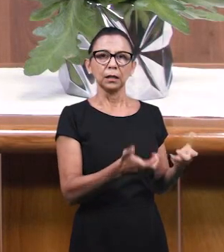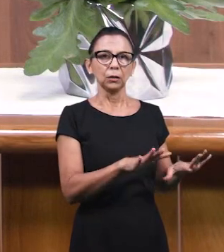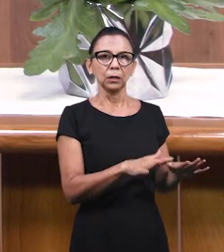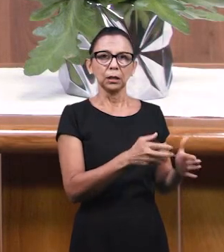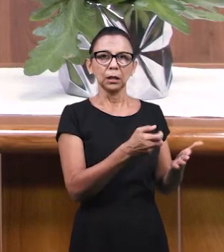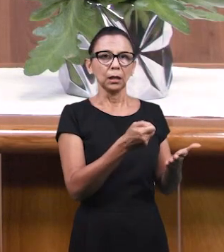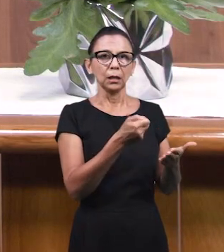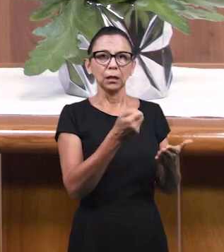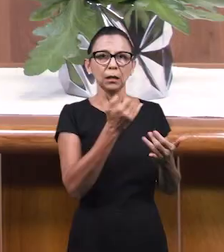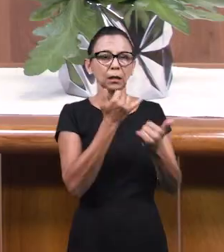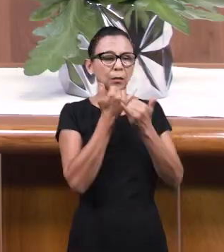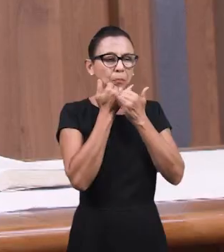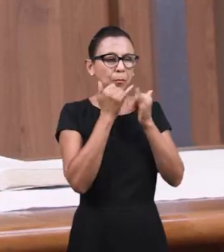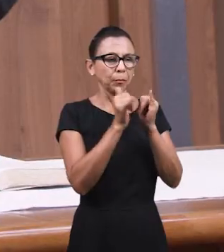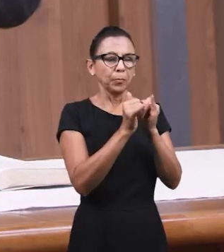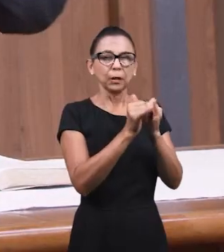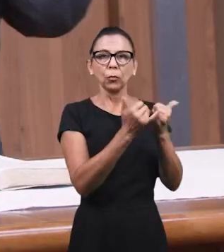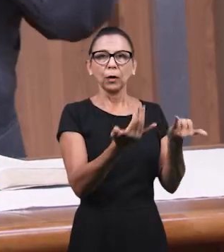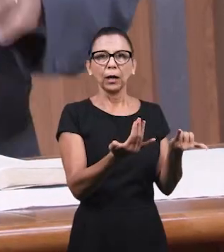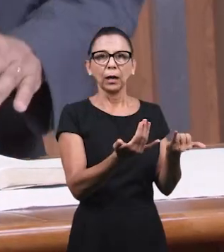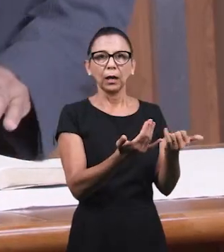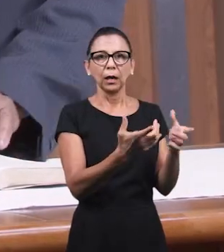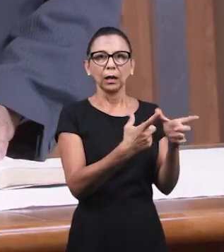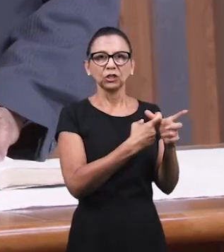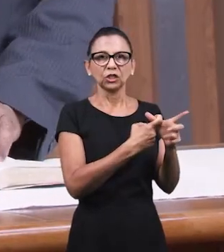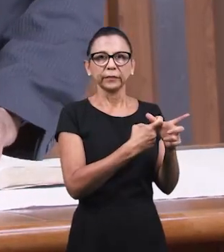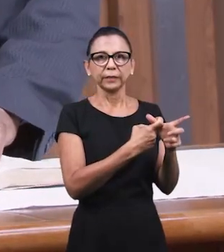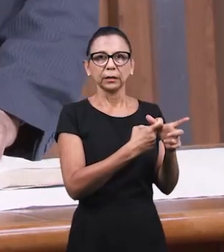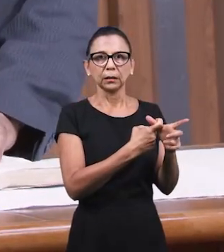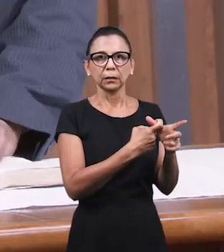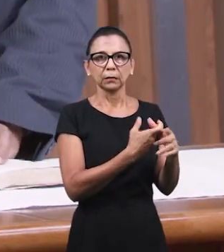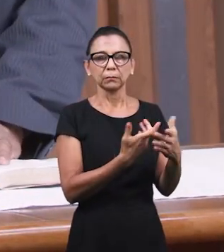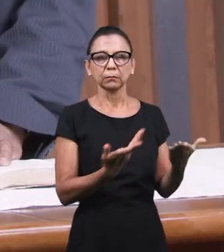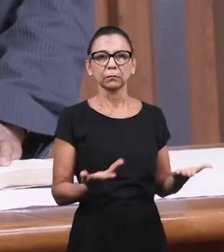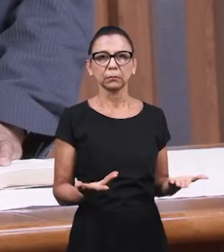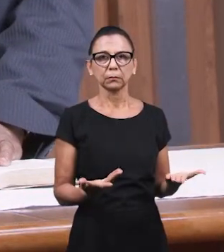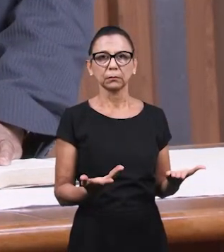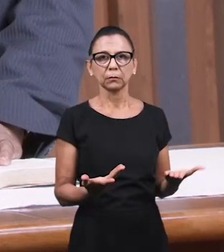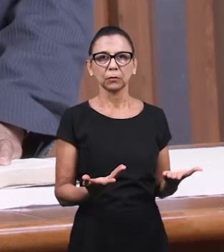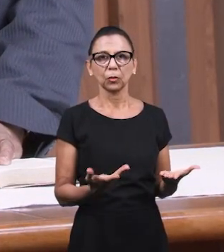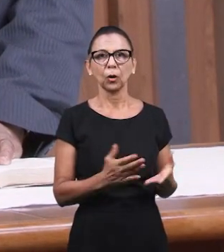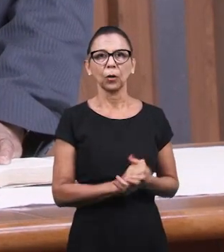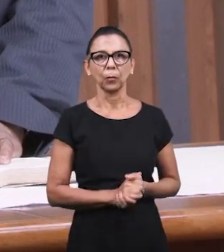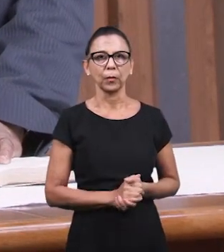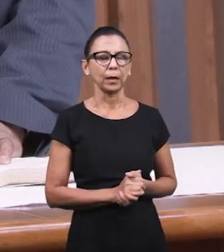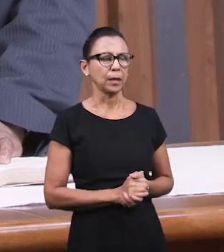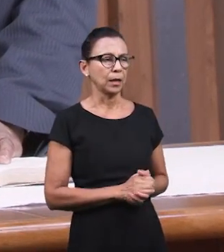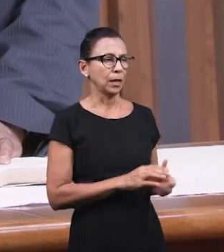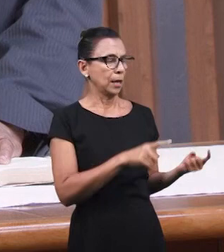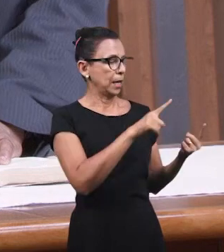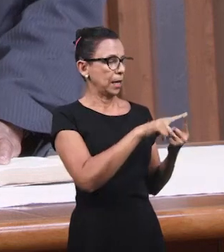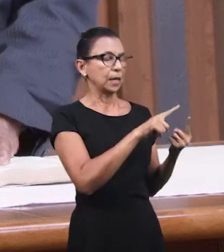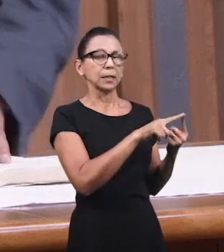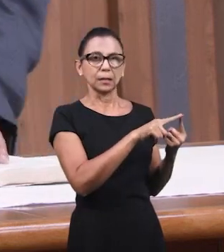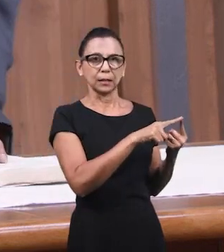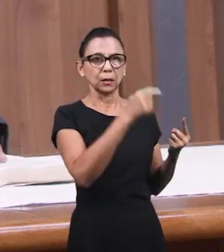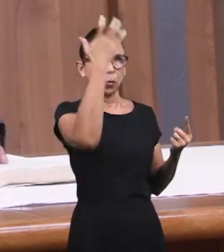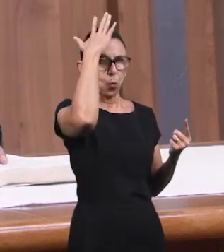И Он не простил. Этот текст показывает реальности, что такое прощение в нашей жизни.